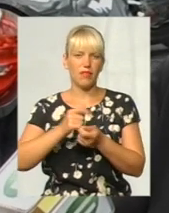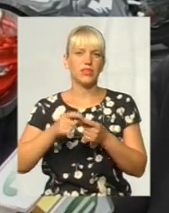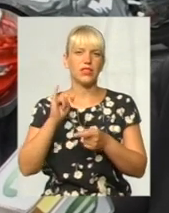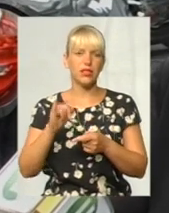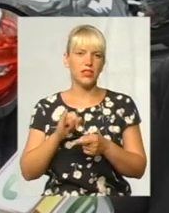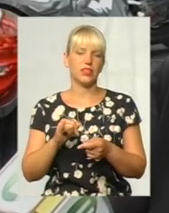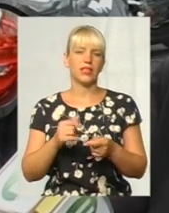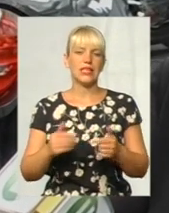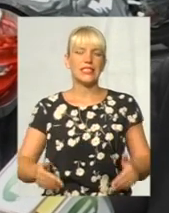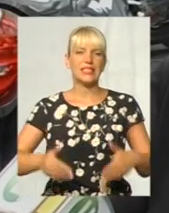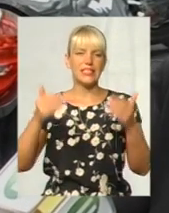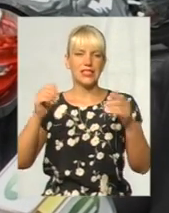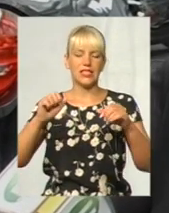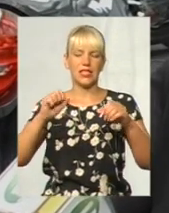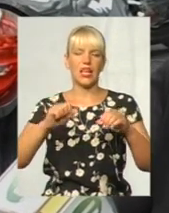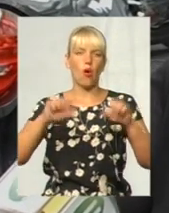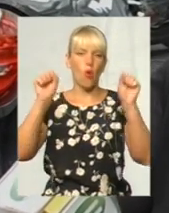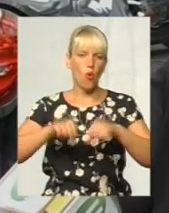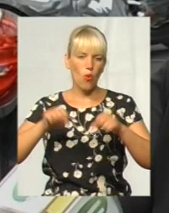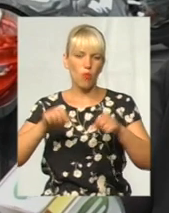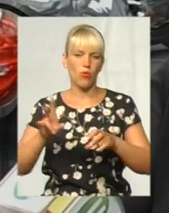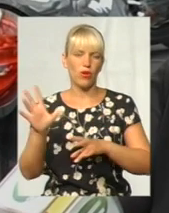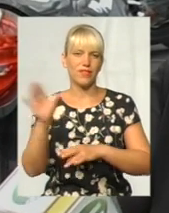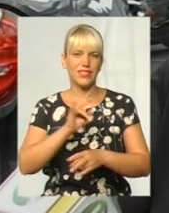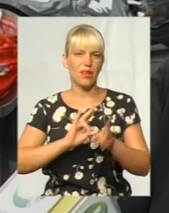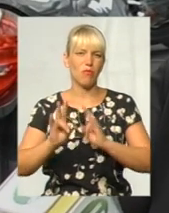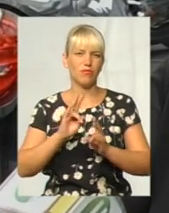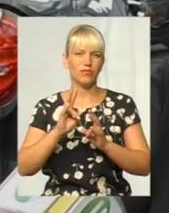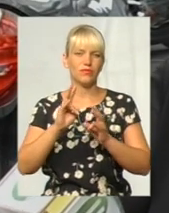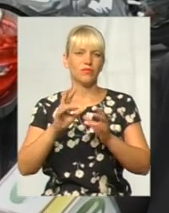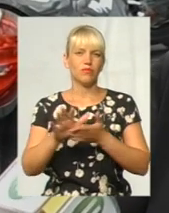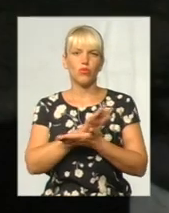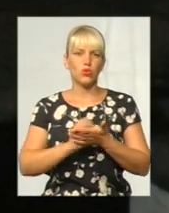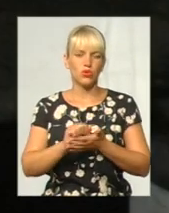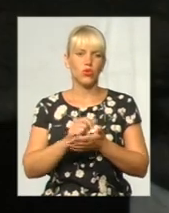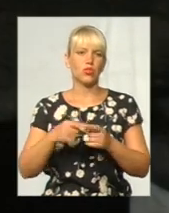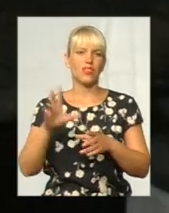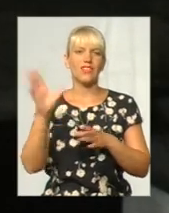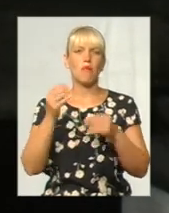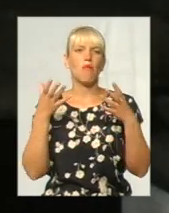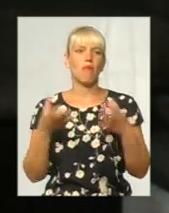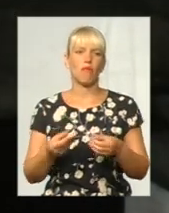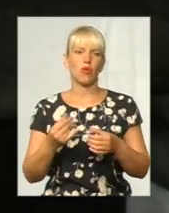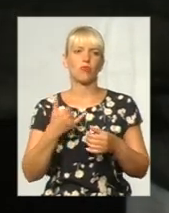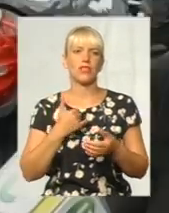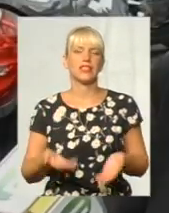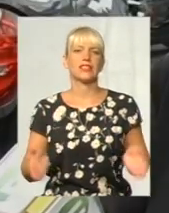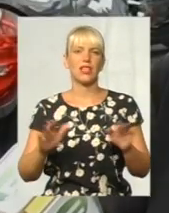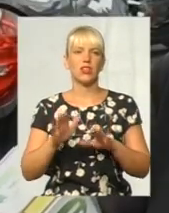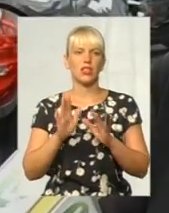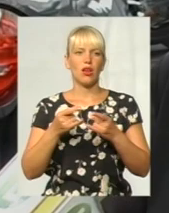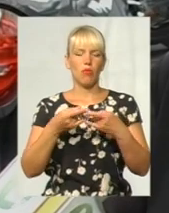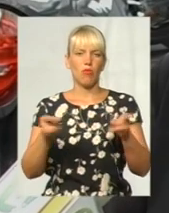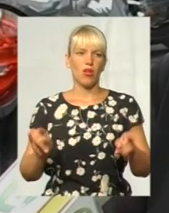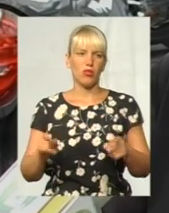стіни обої пошкоджені, ті, які не були ще доклеєні, вони всі мокрі. Залишився в мене тільки балкон, він не постраждав,